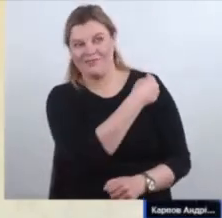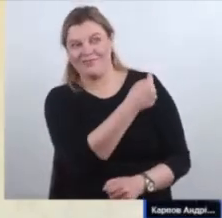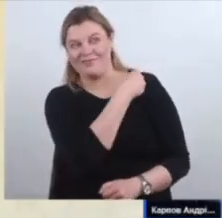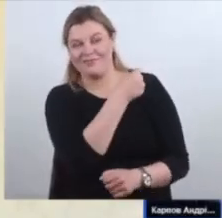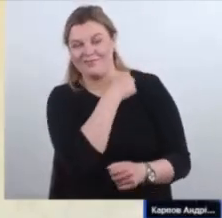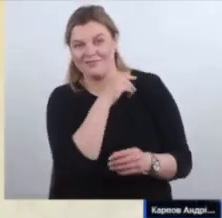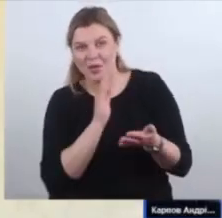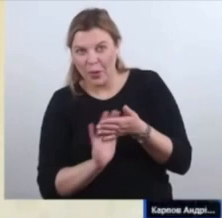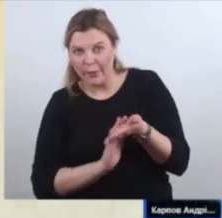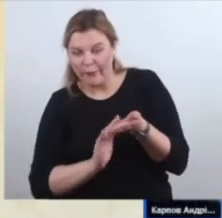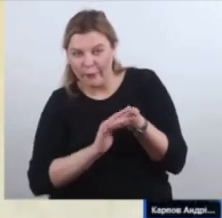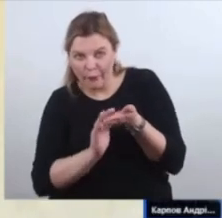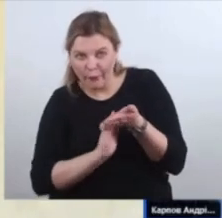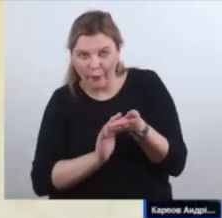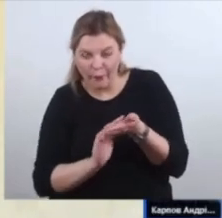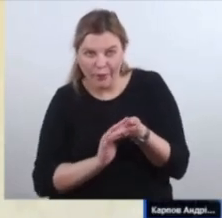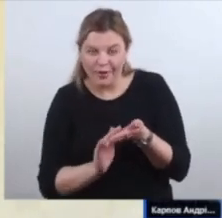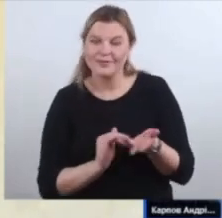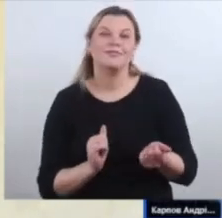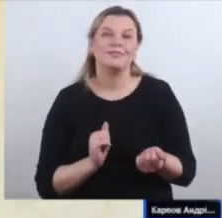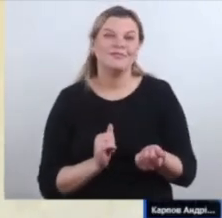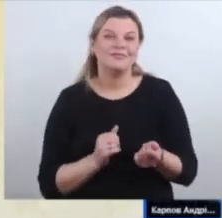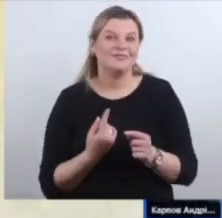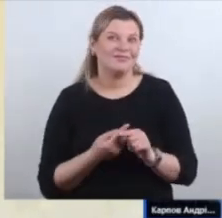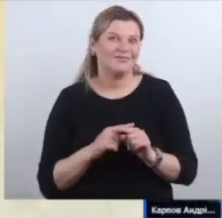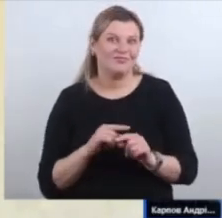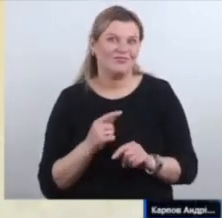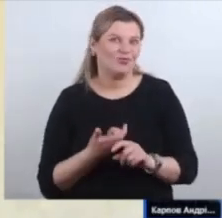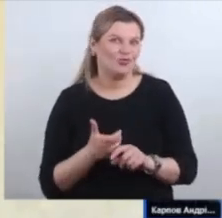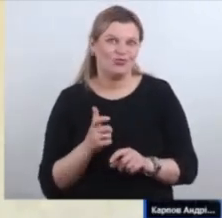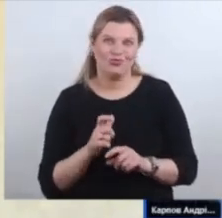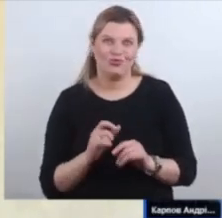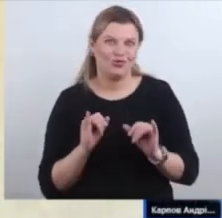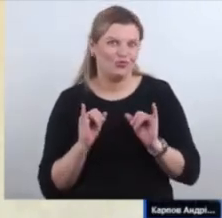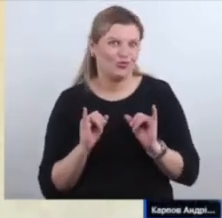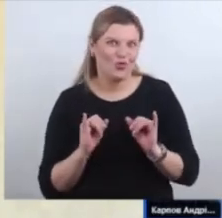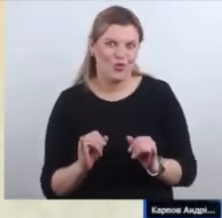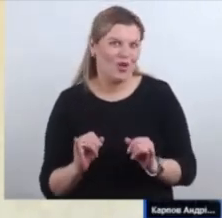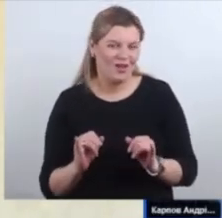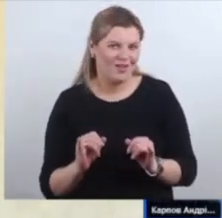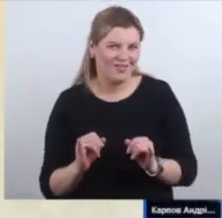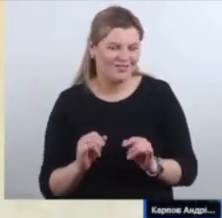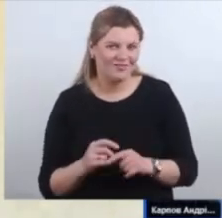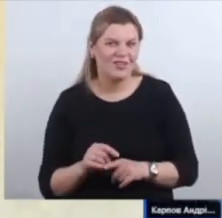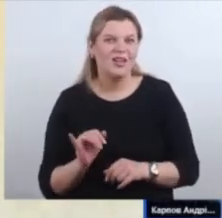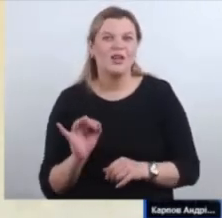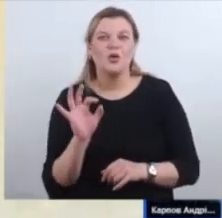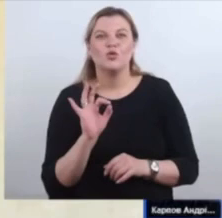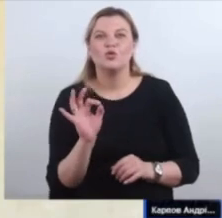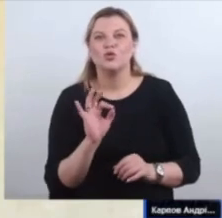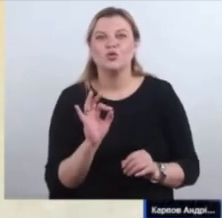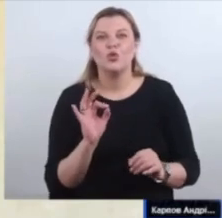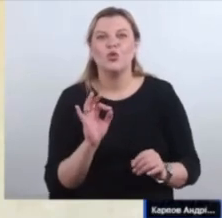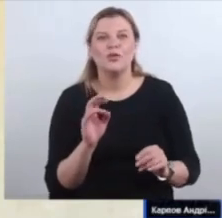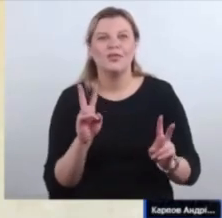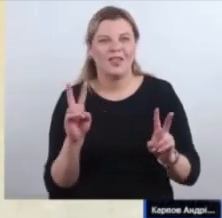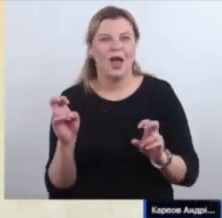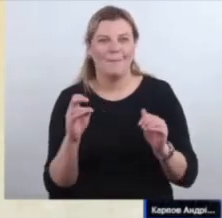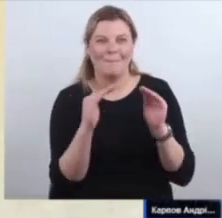кулуарно, то це дуже погана тенденція. Тим більше, що стосується так званих мафій,